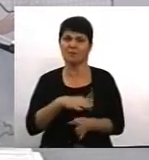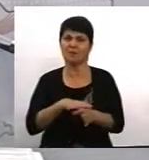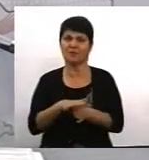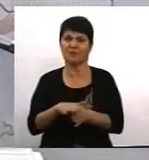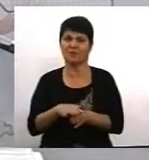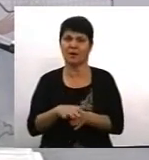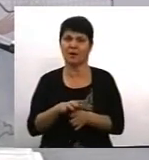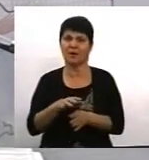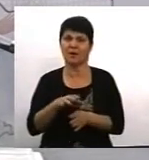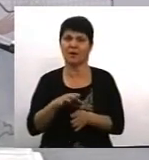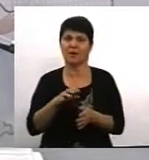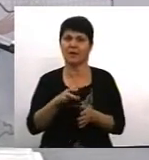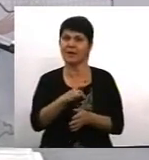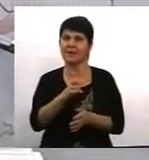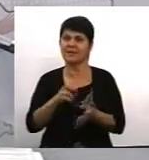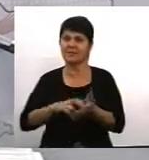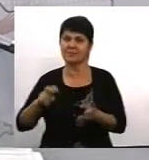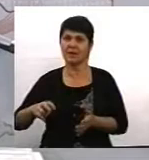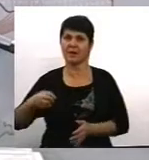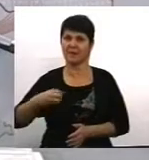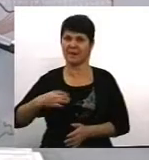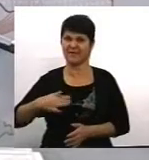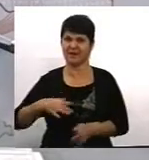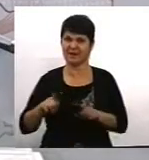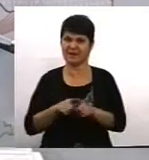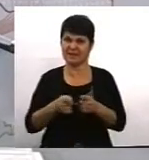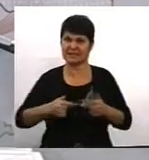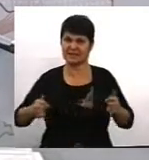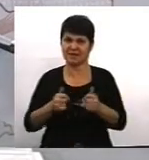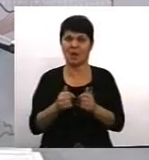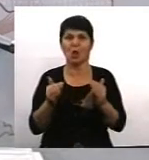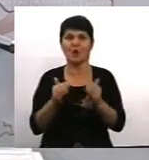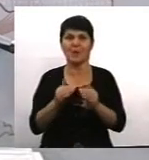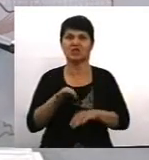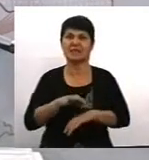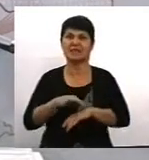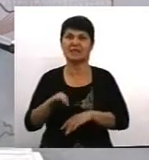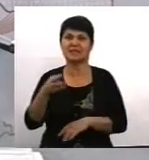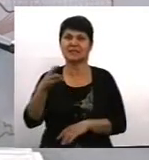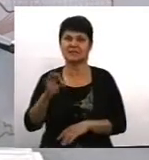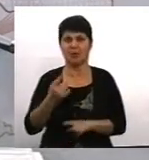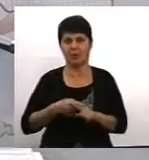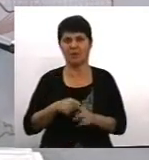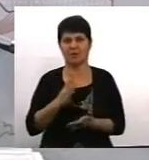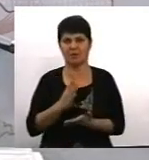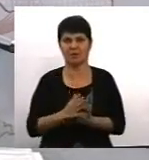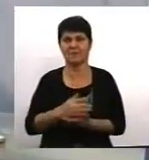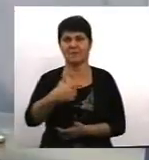виключно в приватній такій сфері. Тобто, домашнє насильство – це воно і гендерно обумовлене.